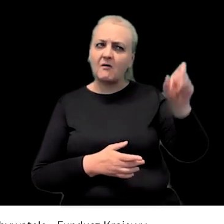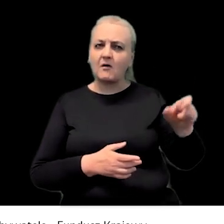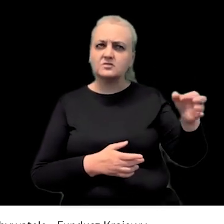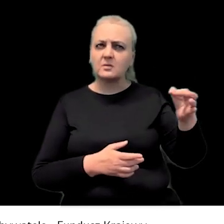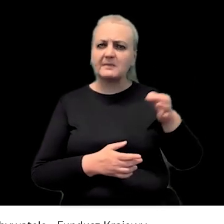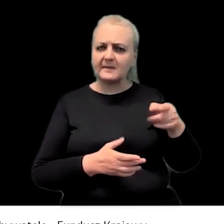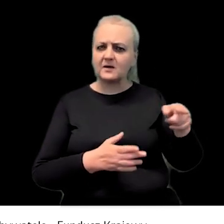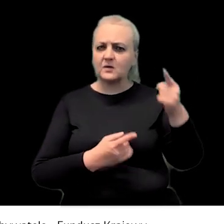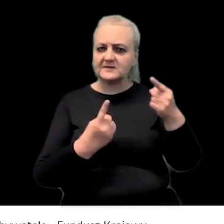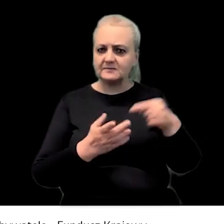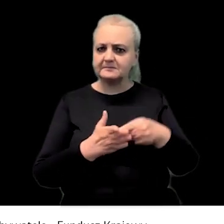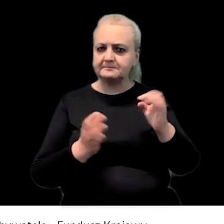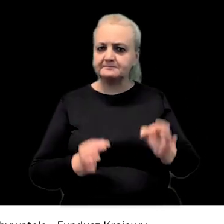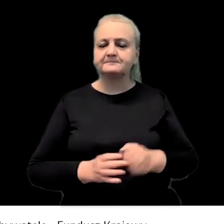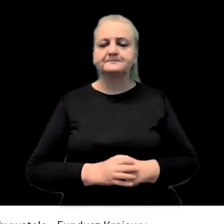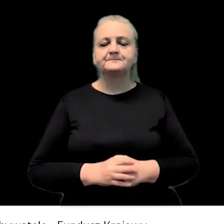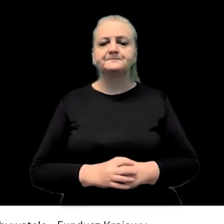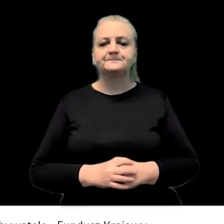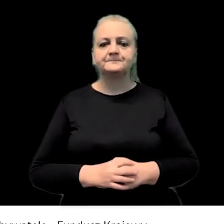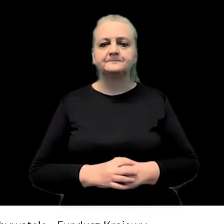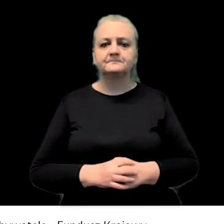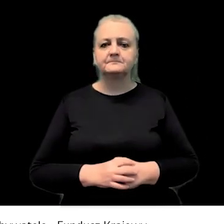to miała osoba pytająca na myśli.